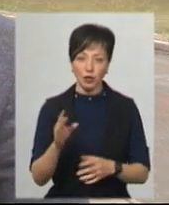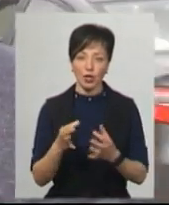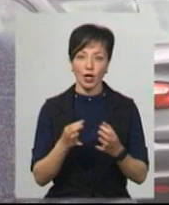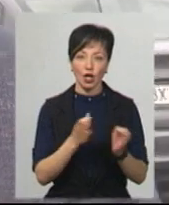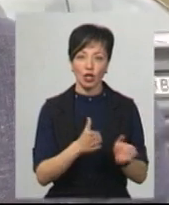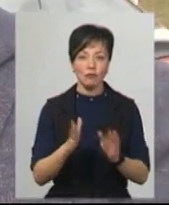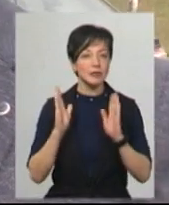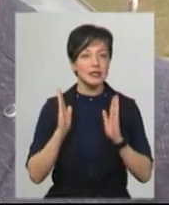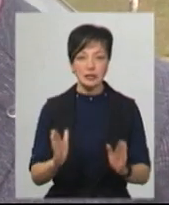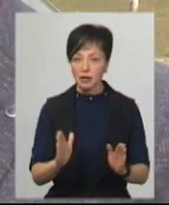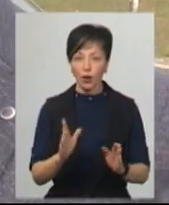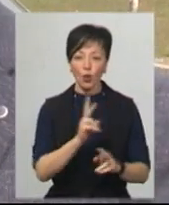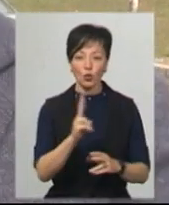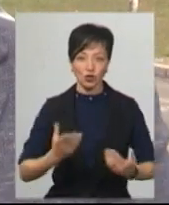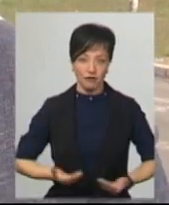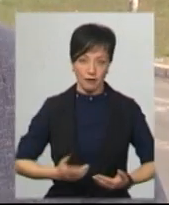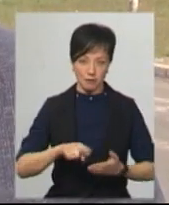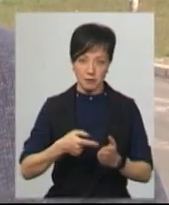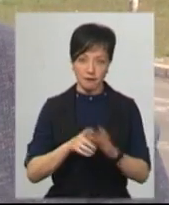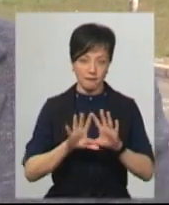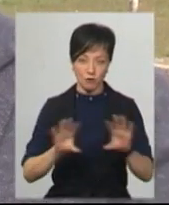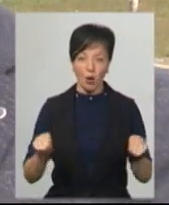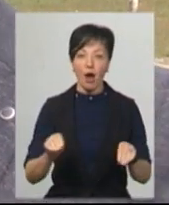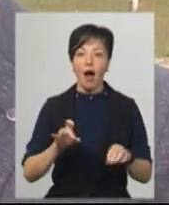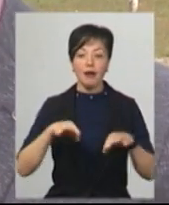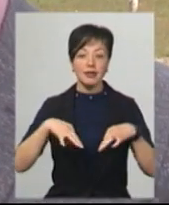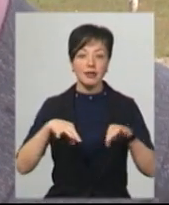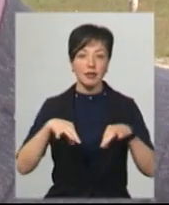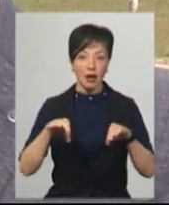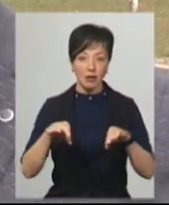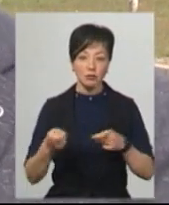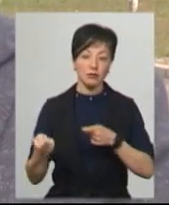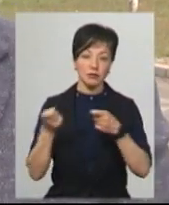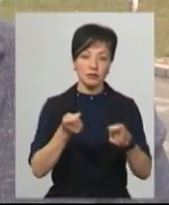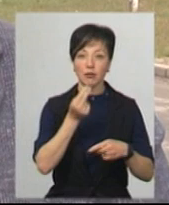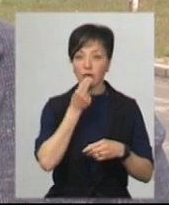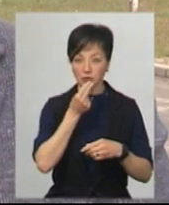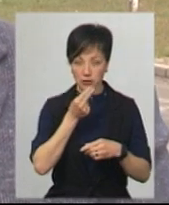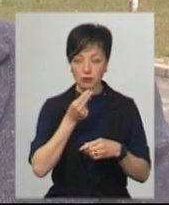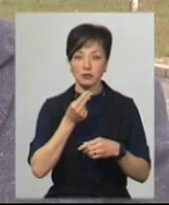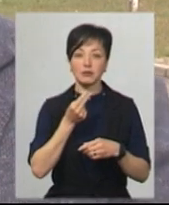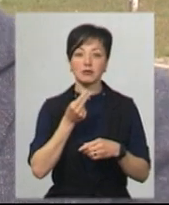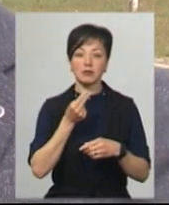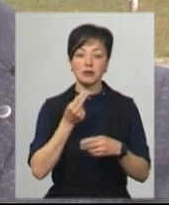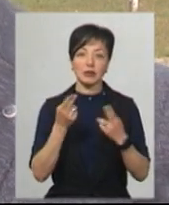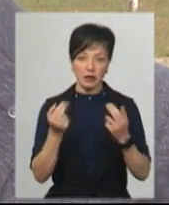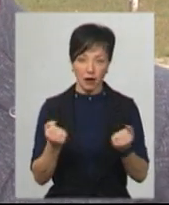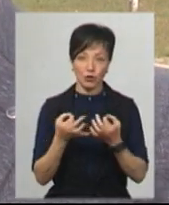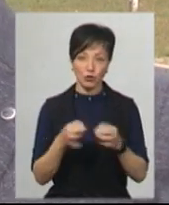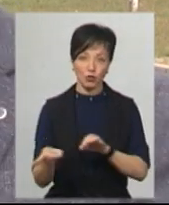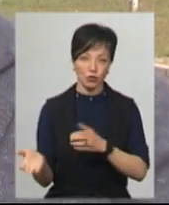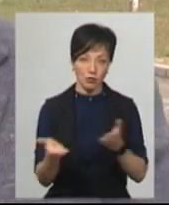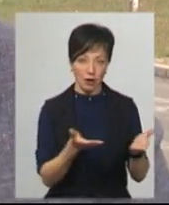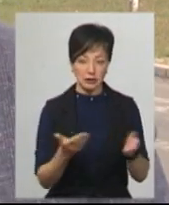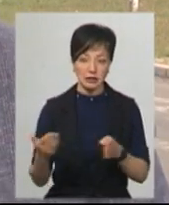Нетішина. Що стосується транспортних засобів, які заводять в завозі продукти харчування, то допускається